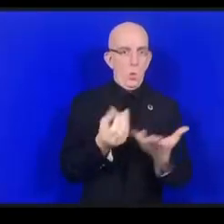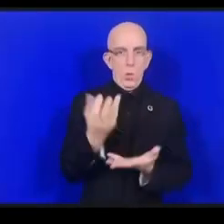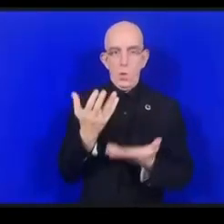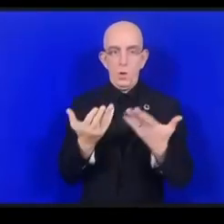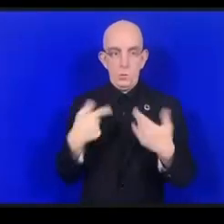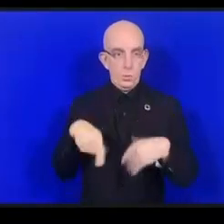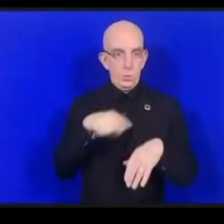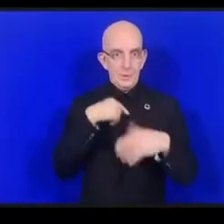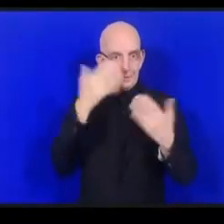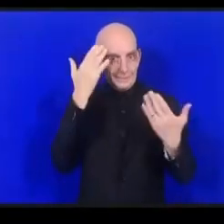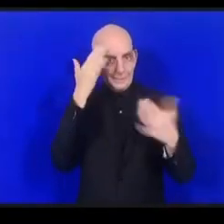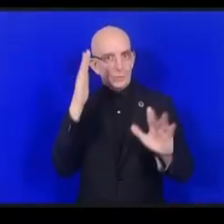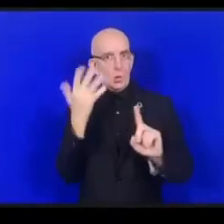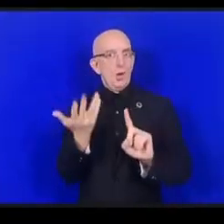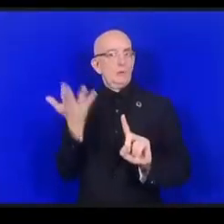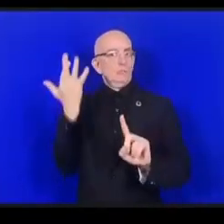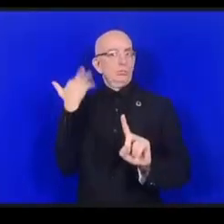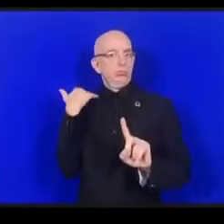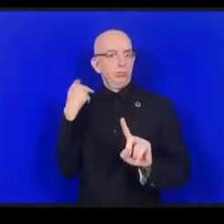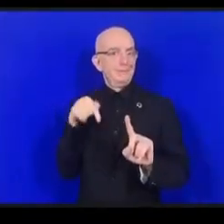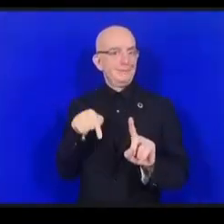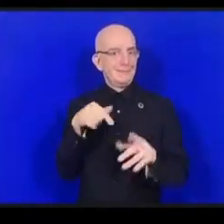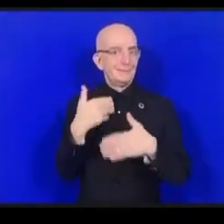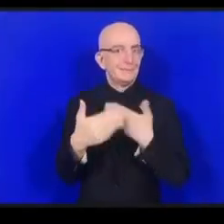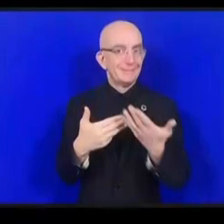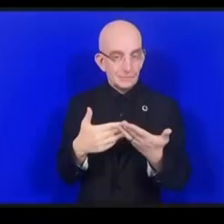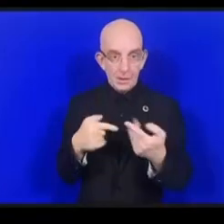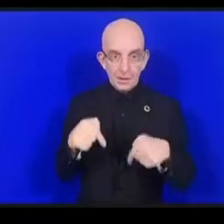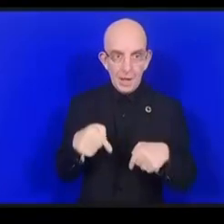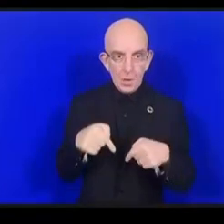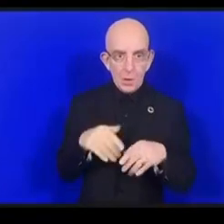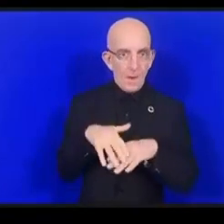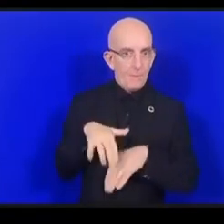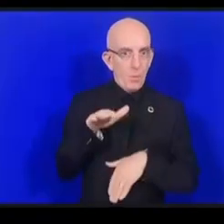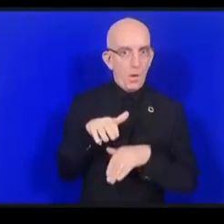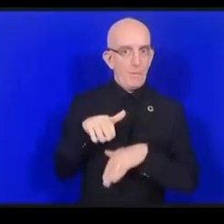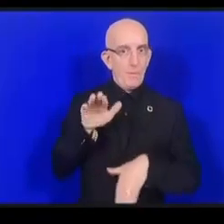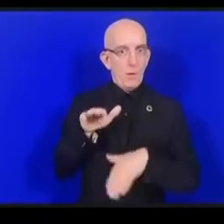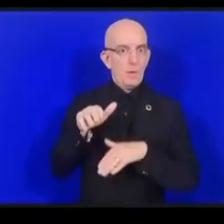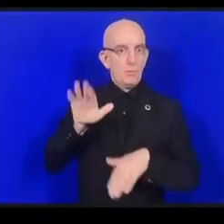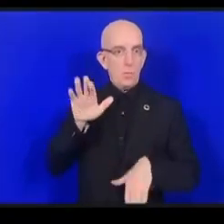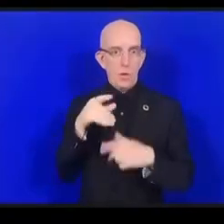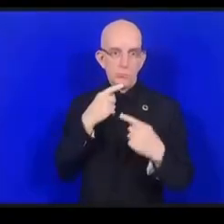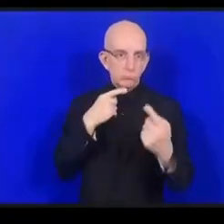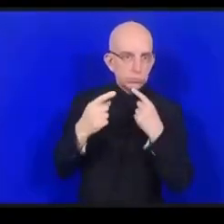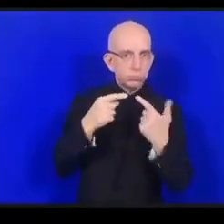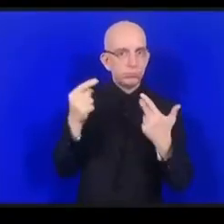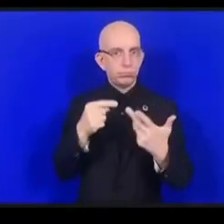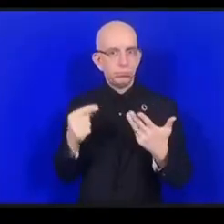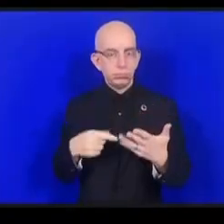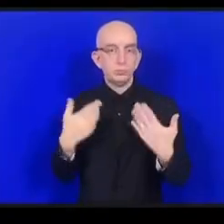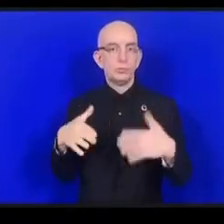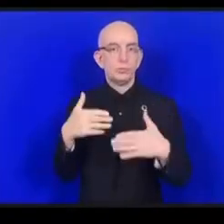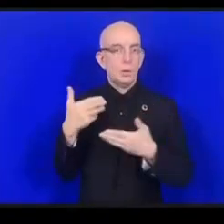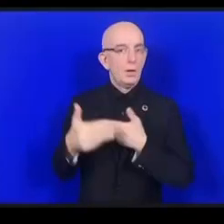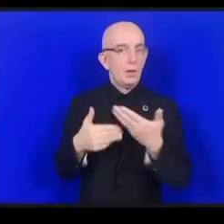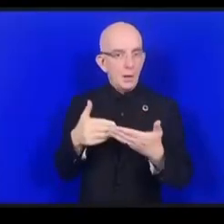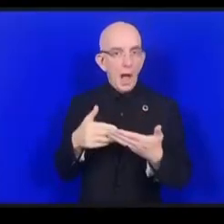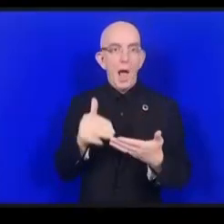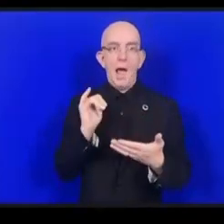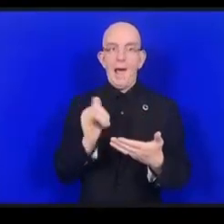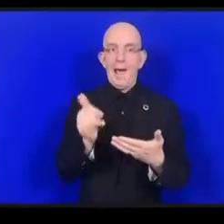ولكن في آخر المطاف لاحظنا أن ما هو مهم هو كيف